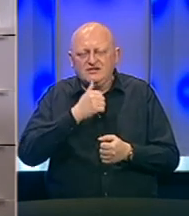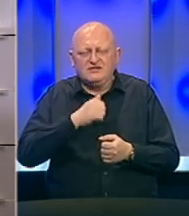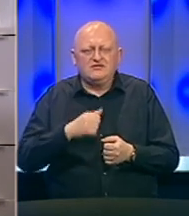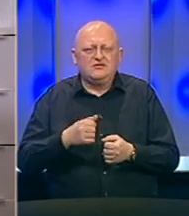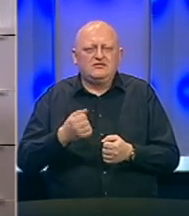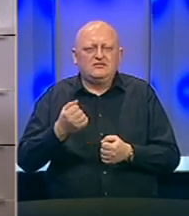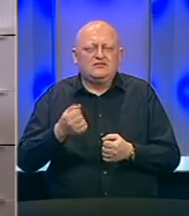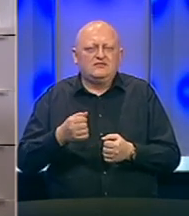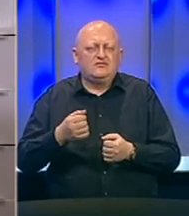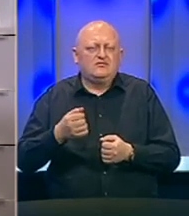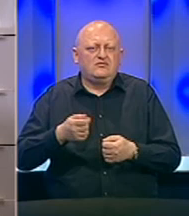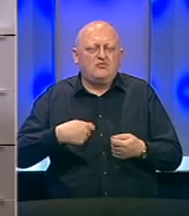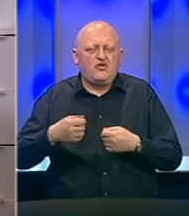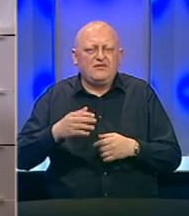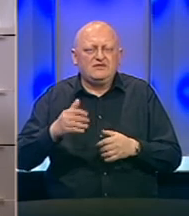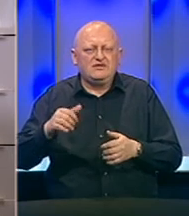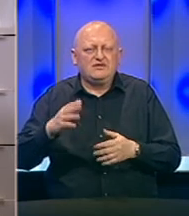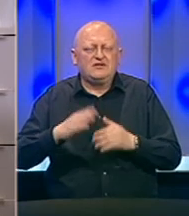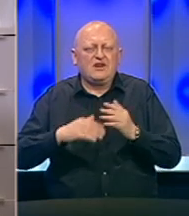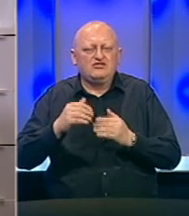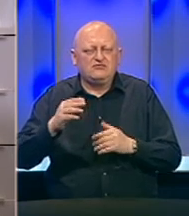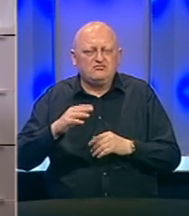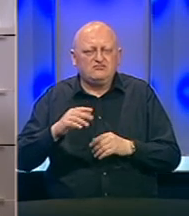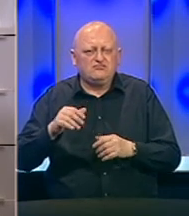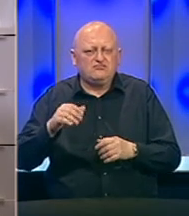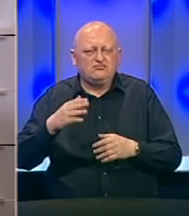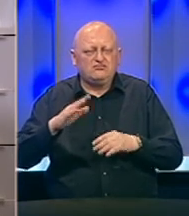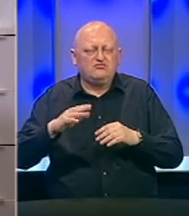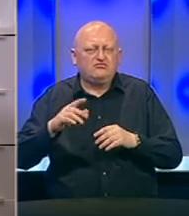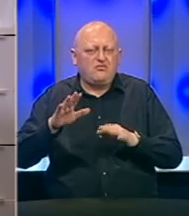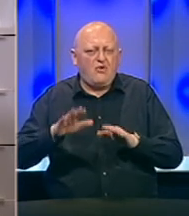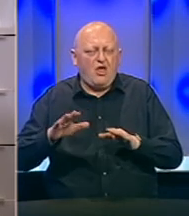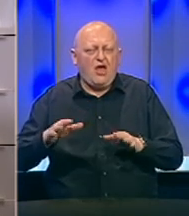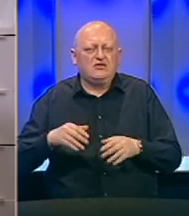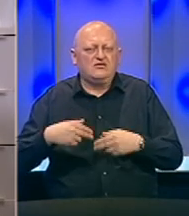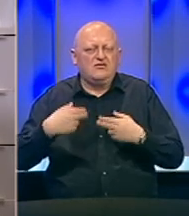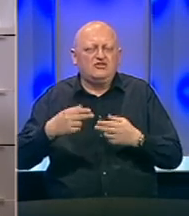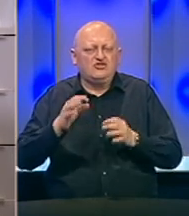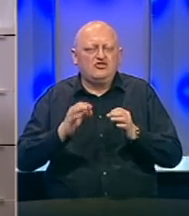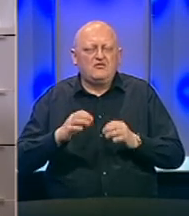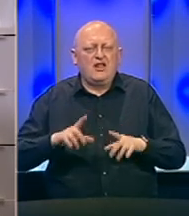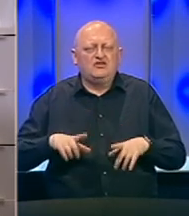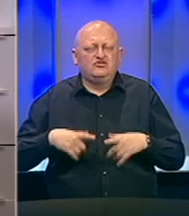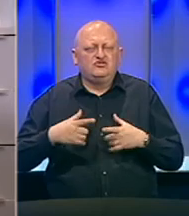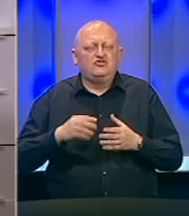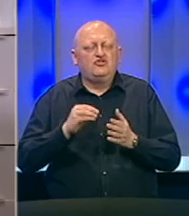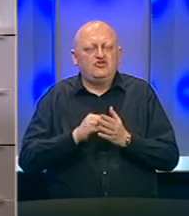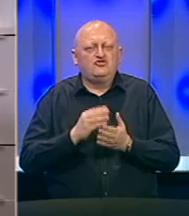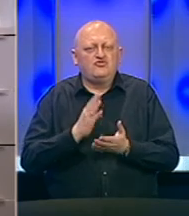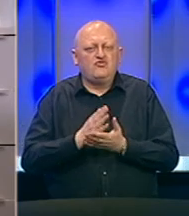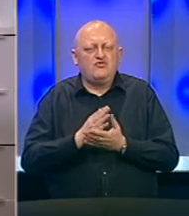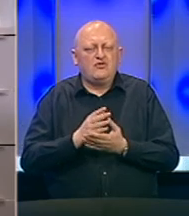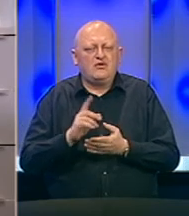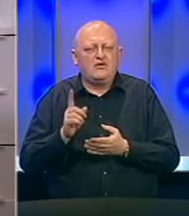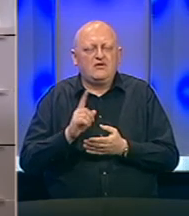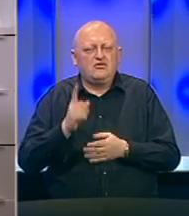dučani sa građevinskim materijalom. Tako da mislim da se polako počnemo vraćati u normalan život, ali još uvijek nema